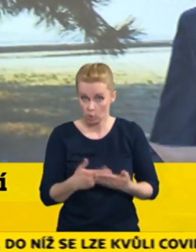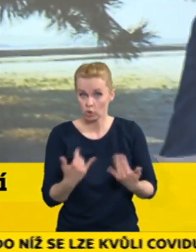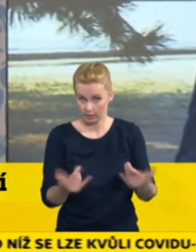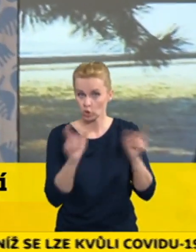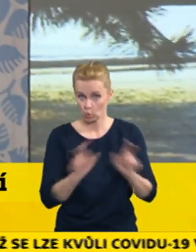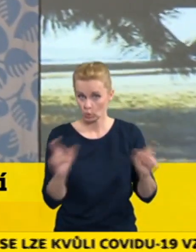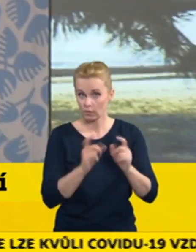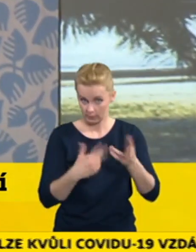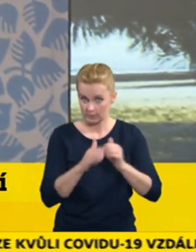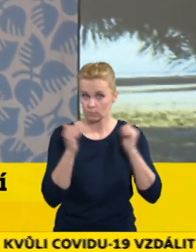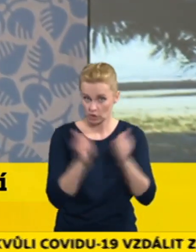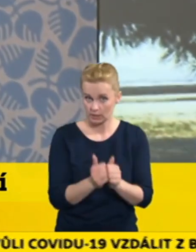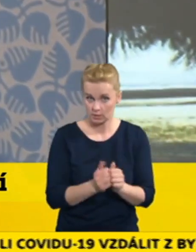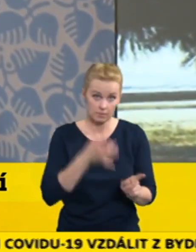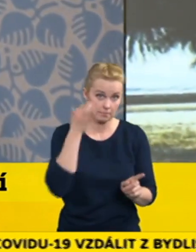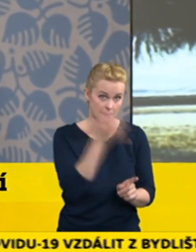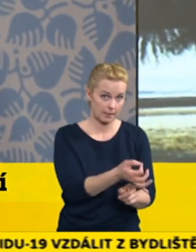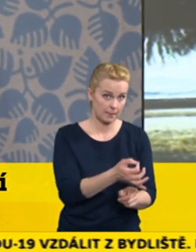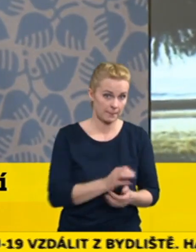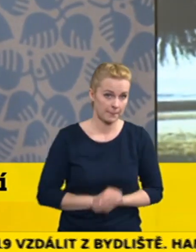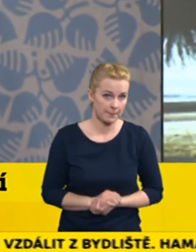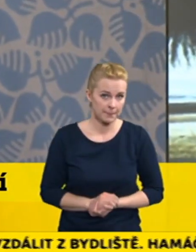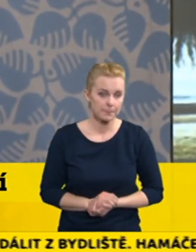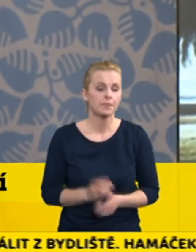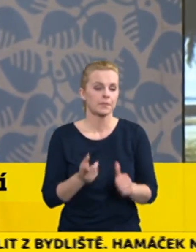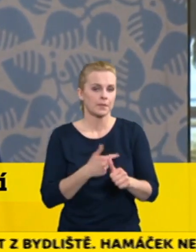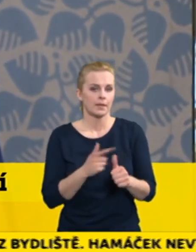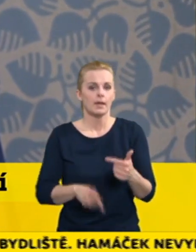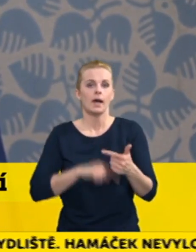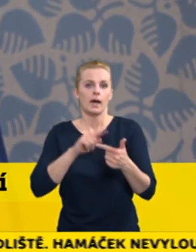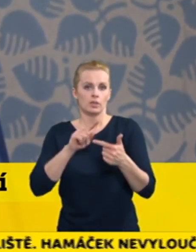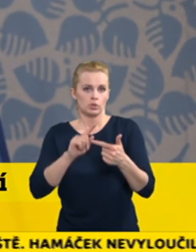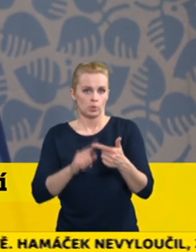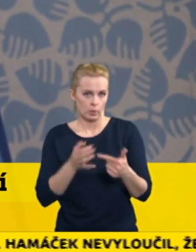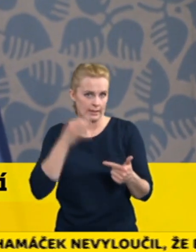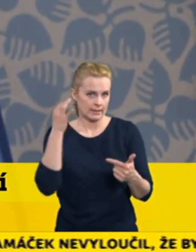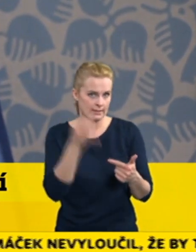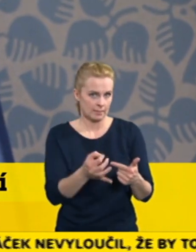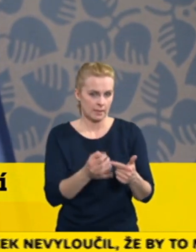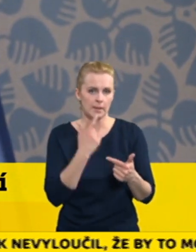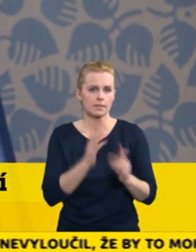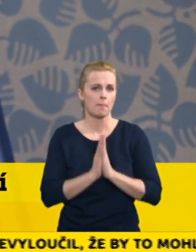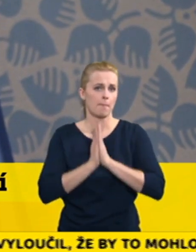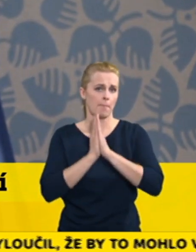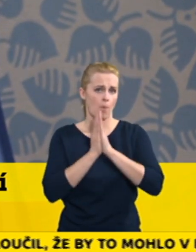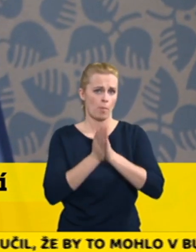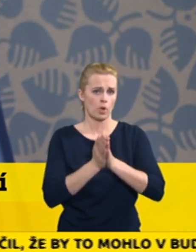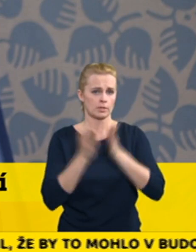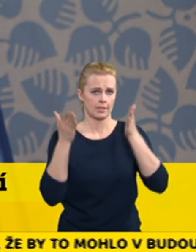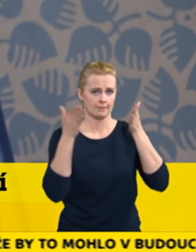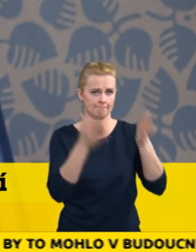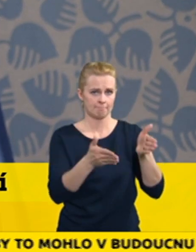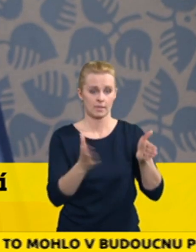britský virus tady už máme. A druhý dotaz, poprosím o zodpovězení pana ministra